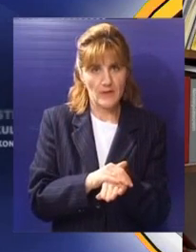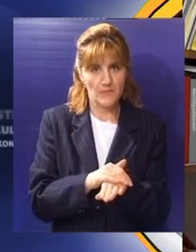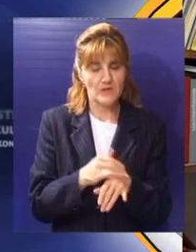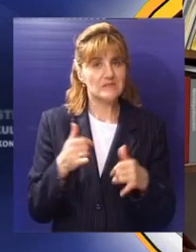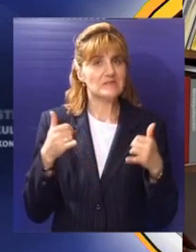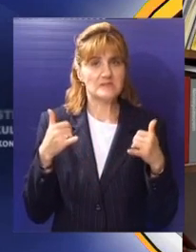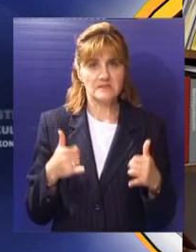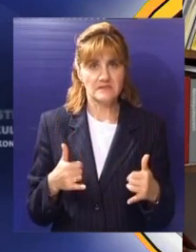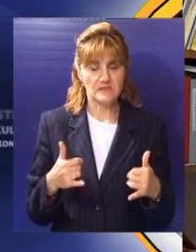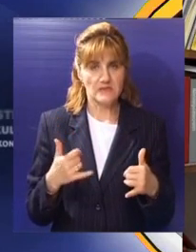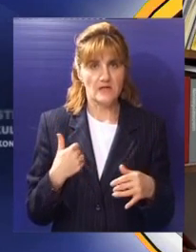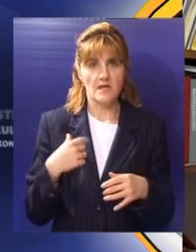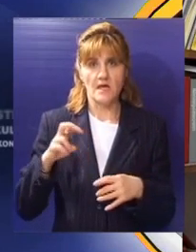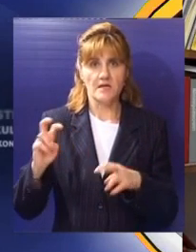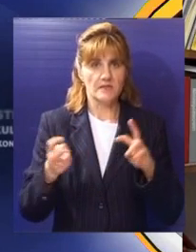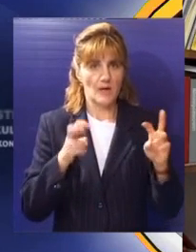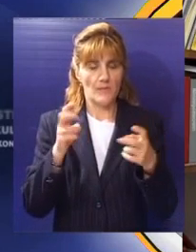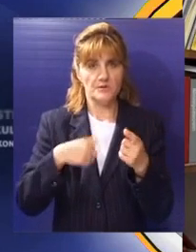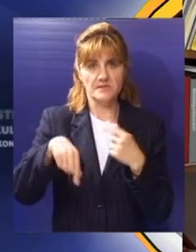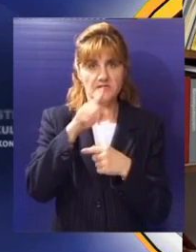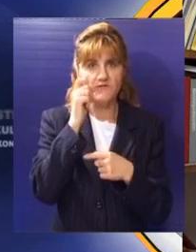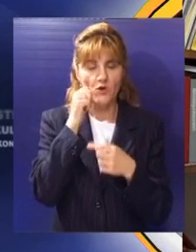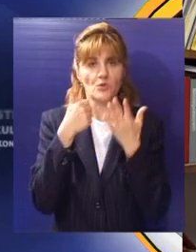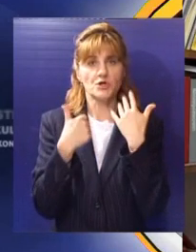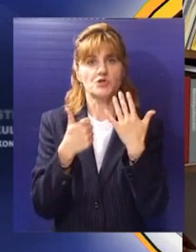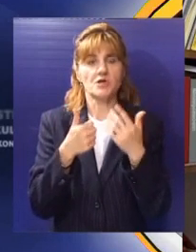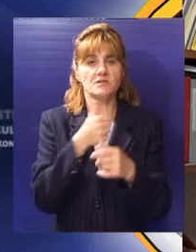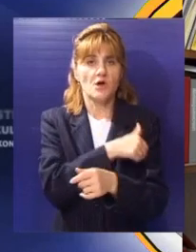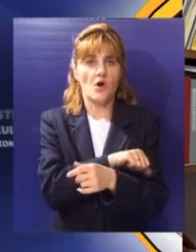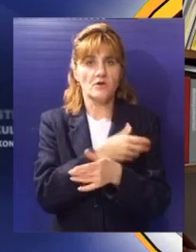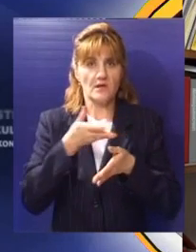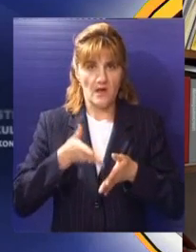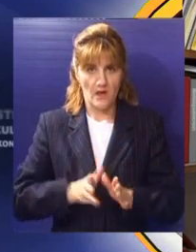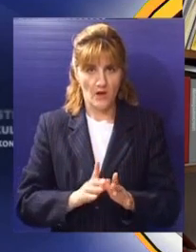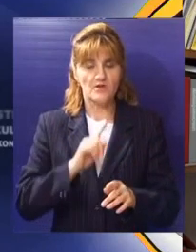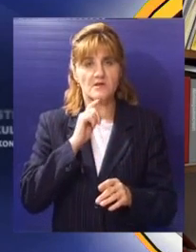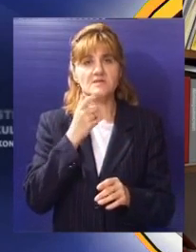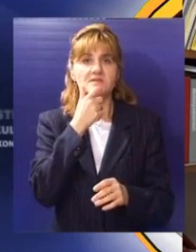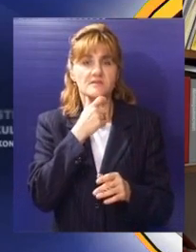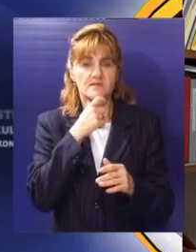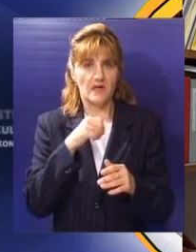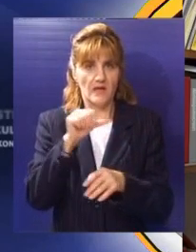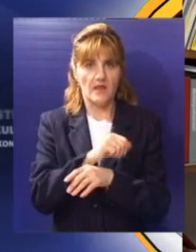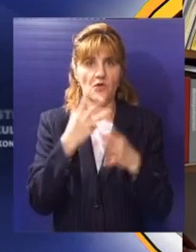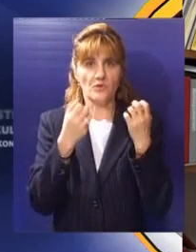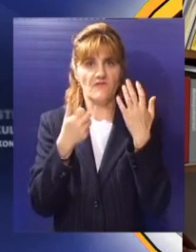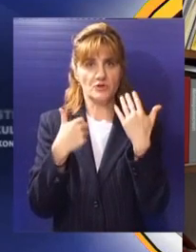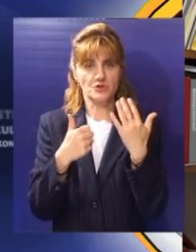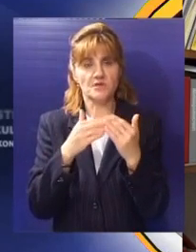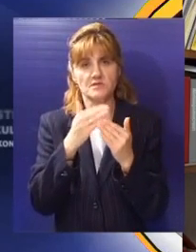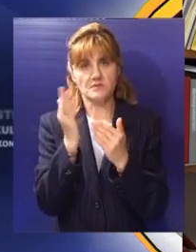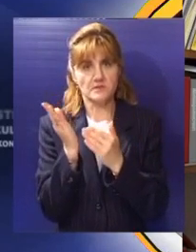U tom cilju sada se poziva 60. godište na screening pa i nešto starija godišta,